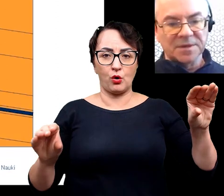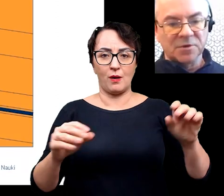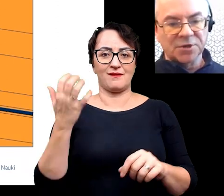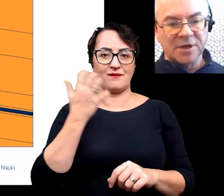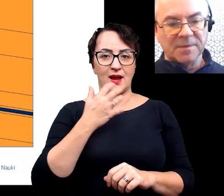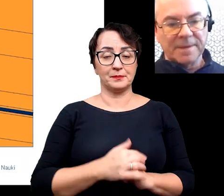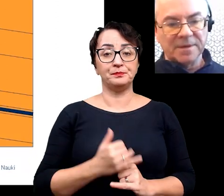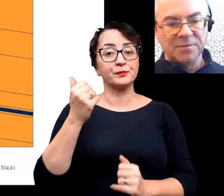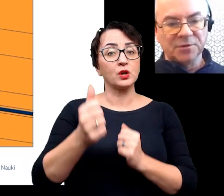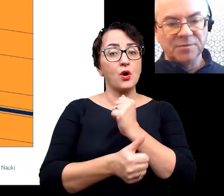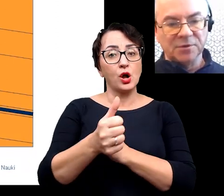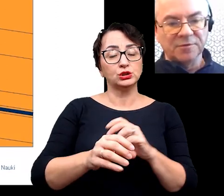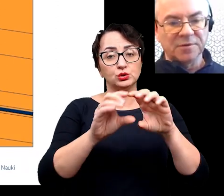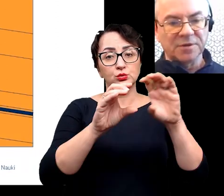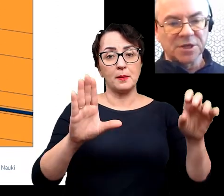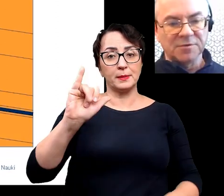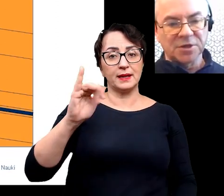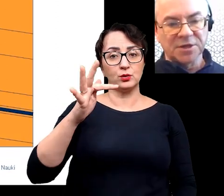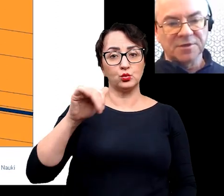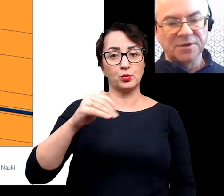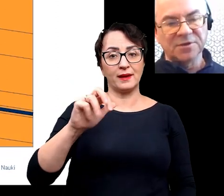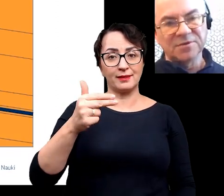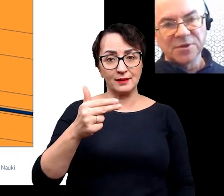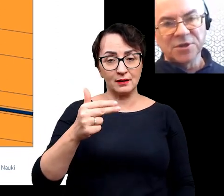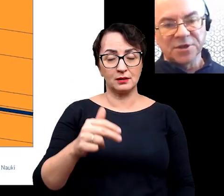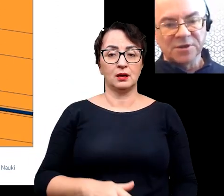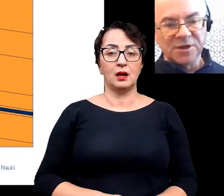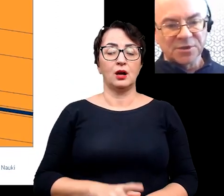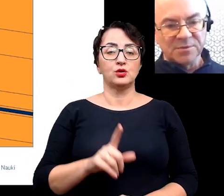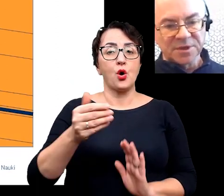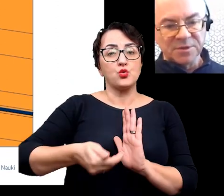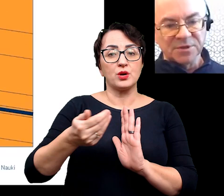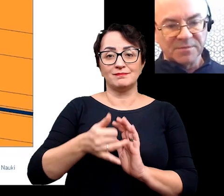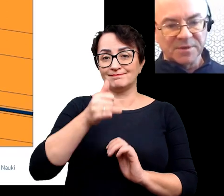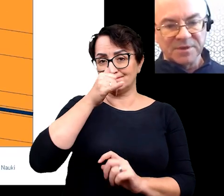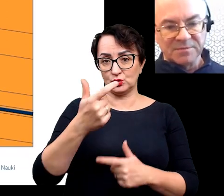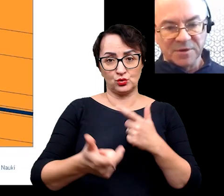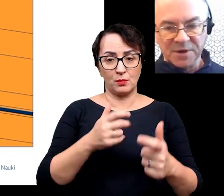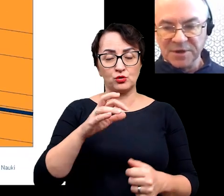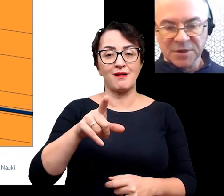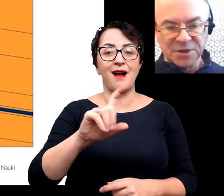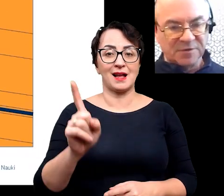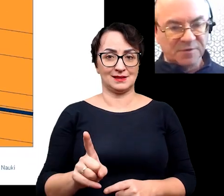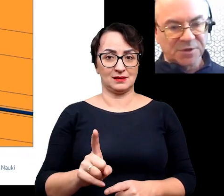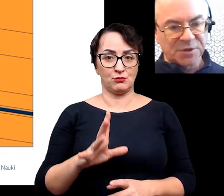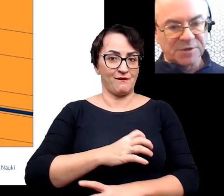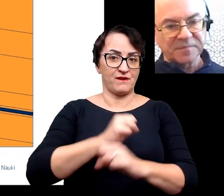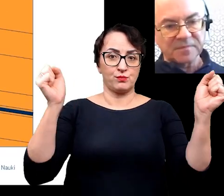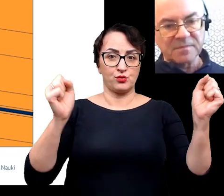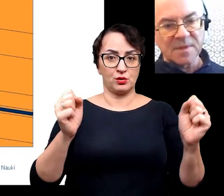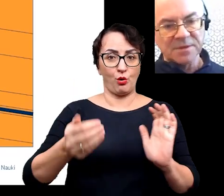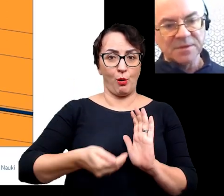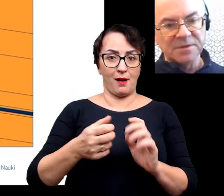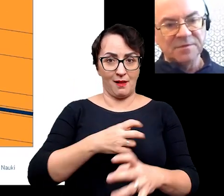o złoża bituminów, cieków czy gazowych, no to górniczo tego nie możemy zrobić, bo nam by kopalnia wyleciała w